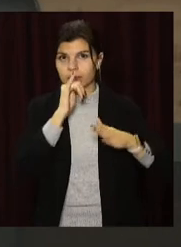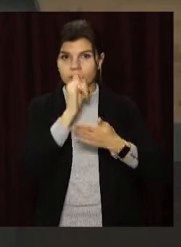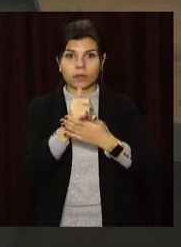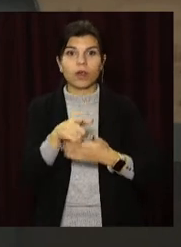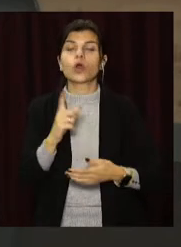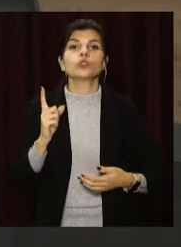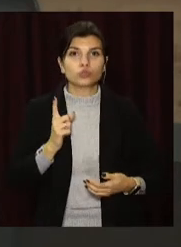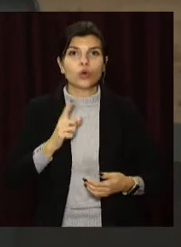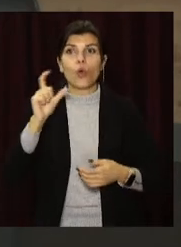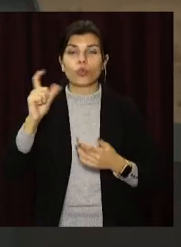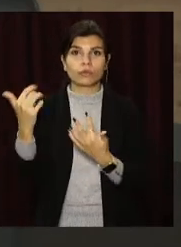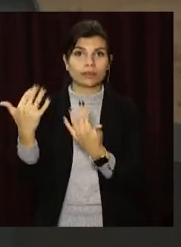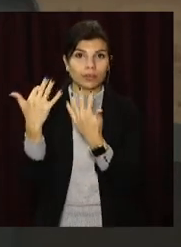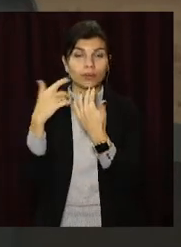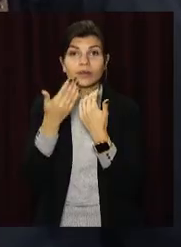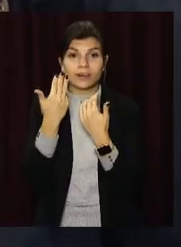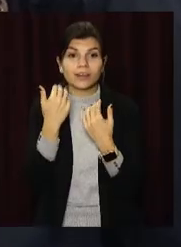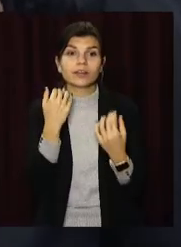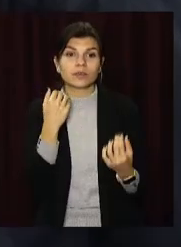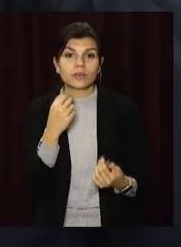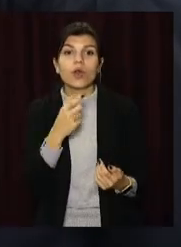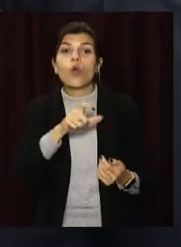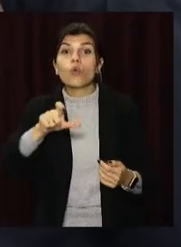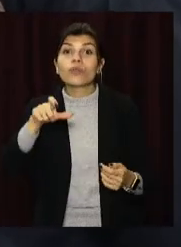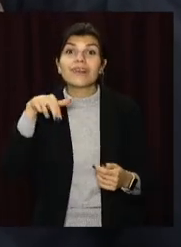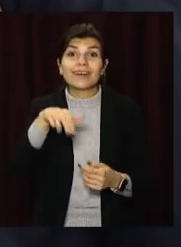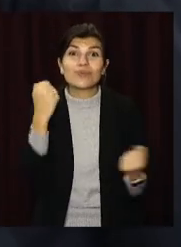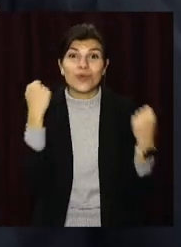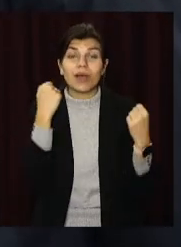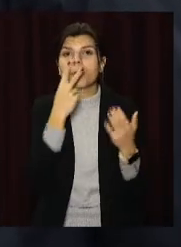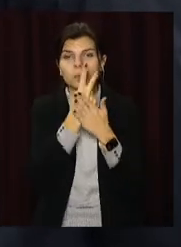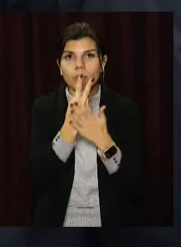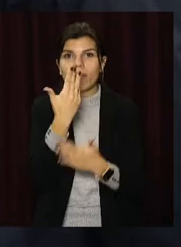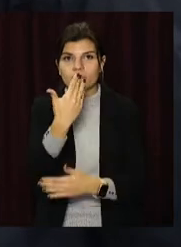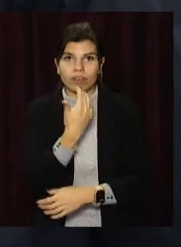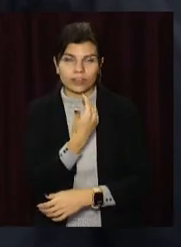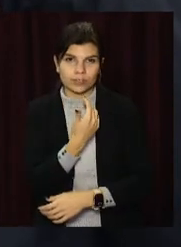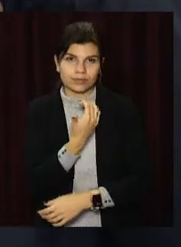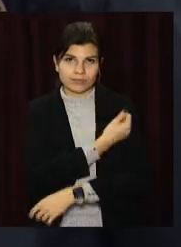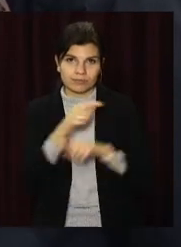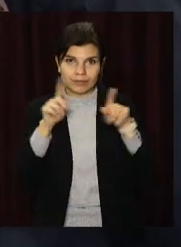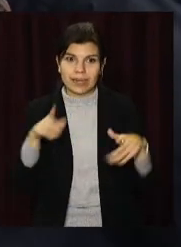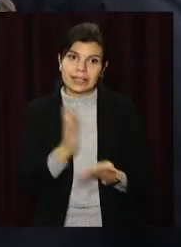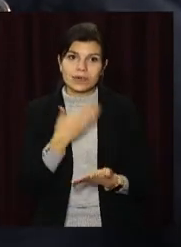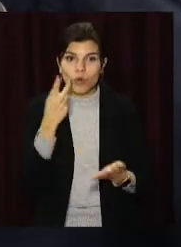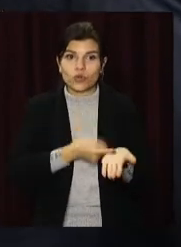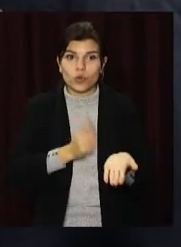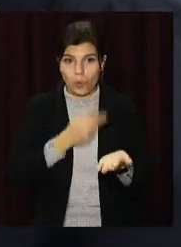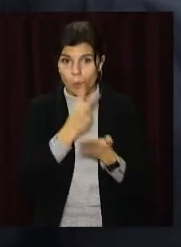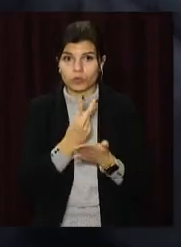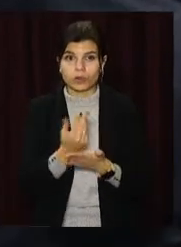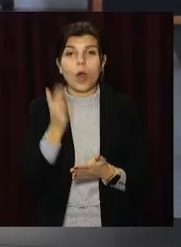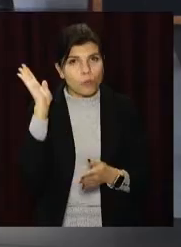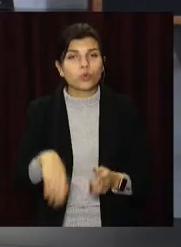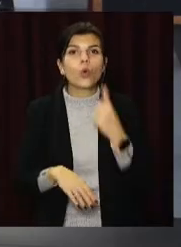дочекалися відвідувачів на виході з залу. «Подожіть, будь ласка, сертифікат, у мене зараз терапія вікатка буде. Водні є